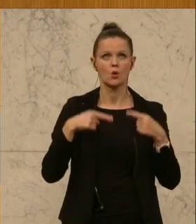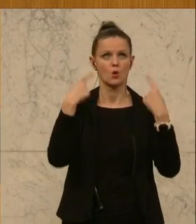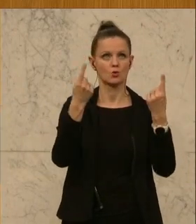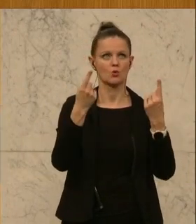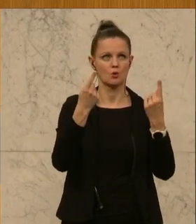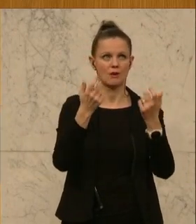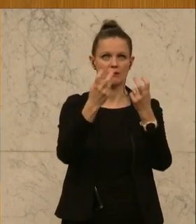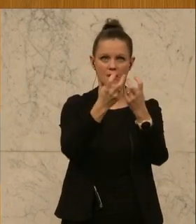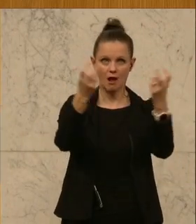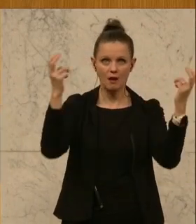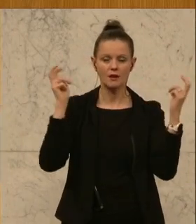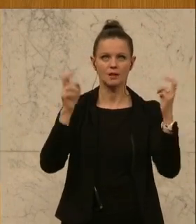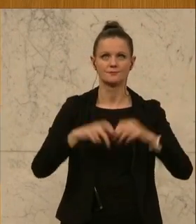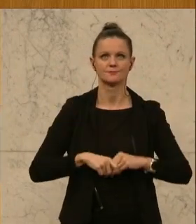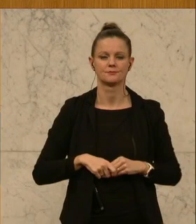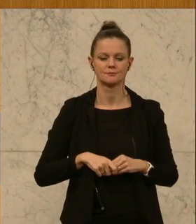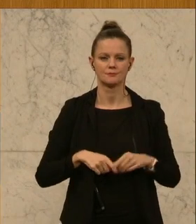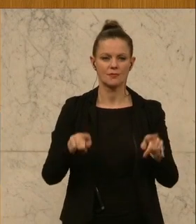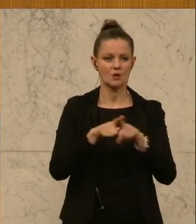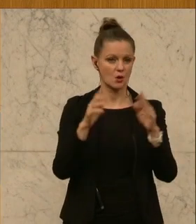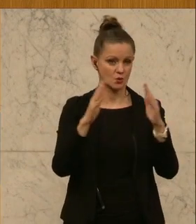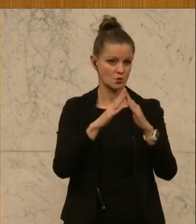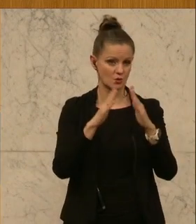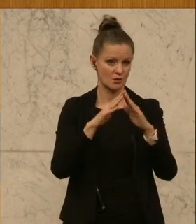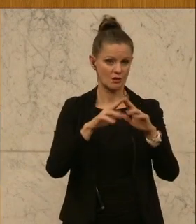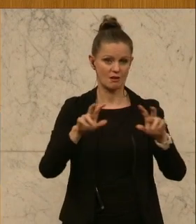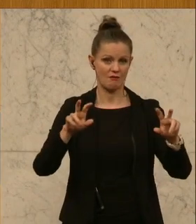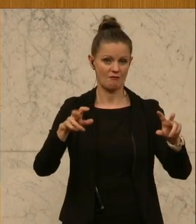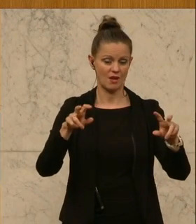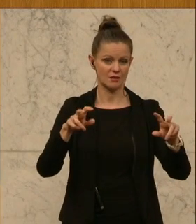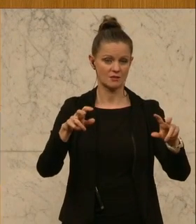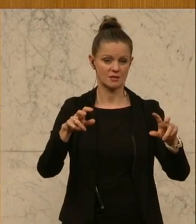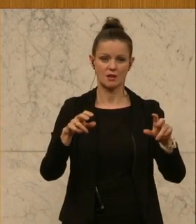Galerien und auch zu Hause an den Empfangsgeräten.